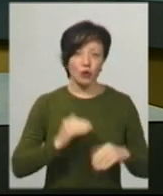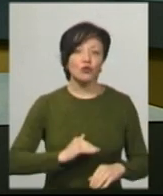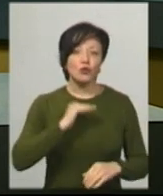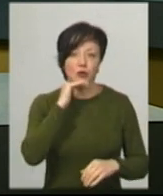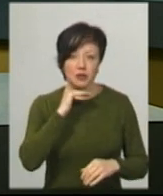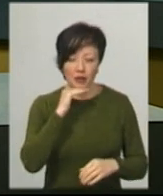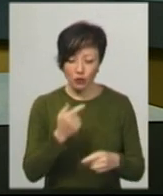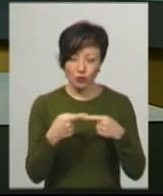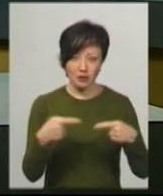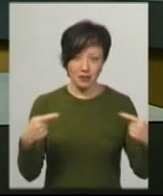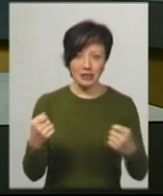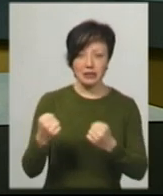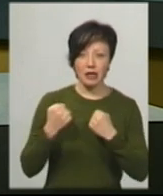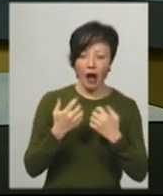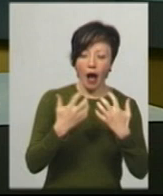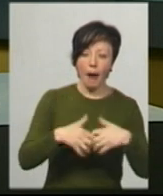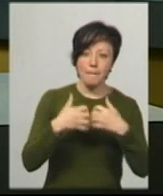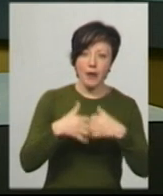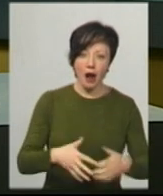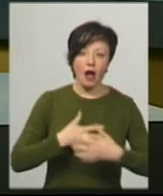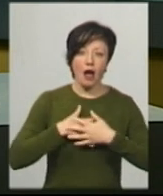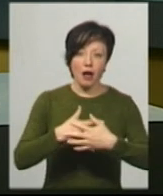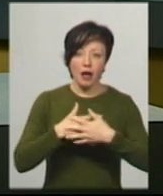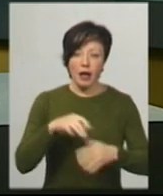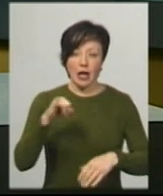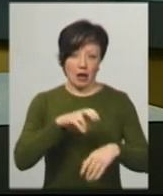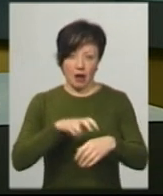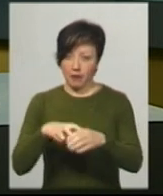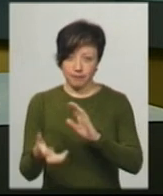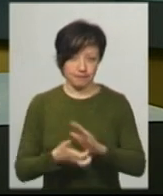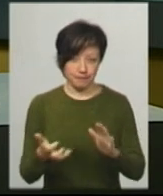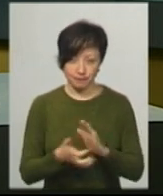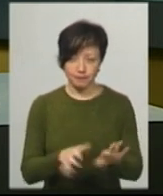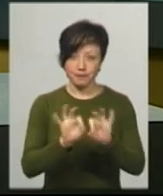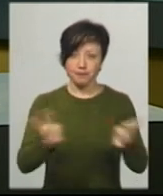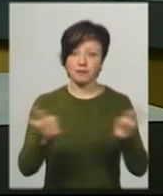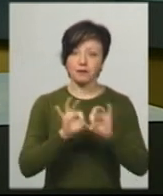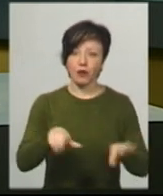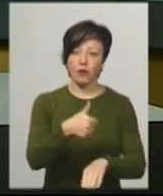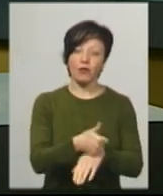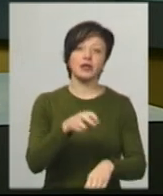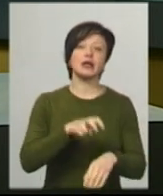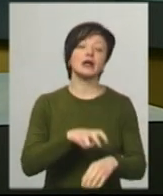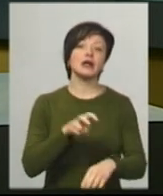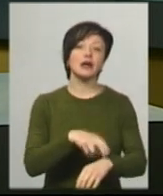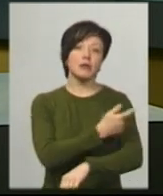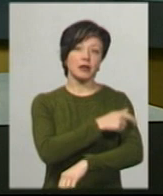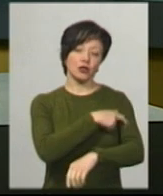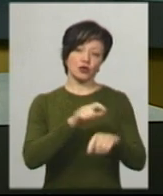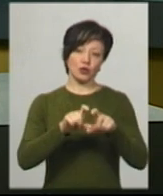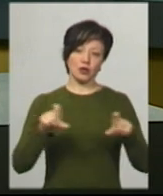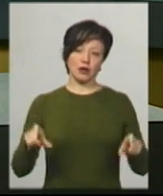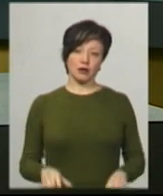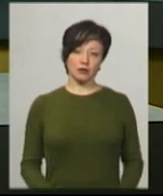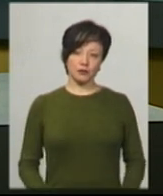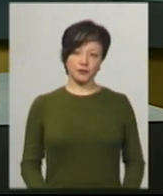кількості засобів захисту, апаратів штучної вентиляції легень та лікарів. Про це Суспільному розповідає головний лікар медичного заходу Володимир